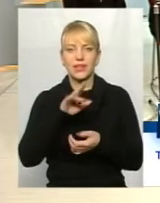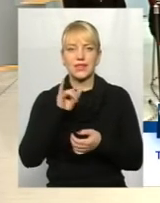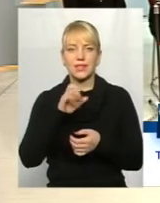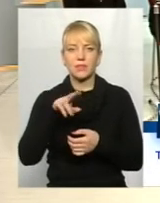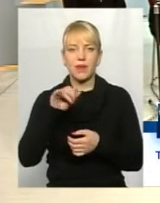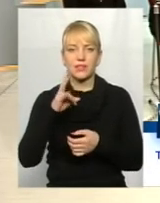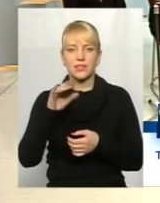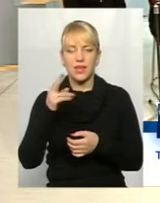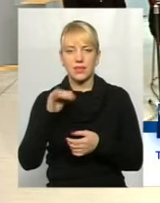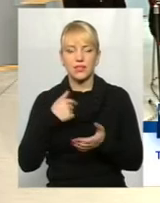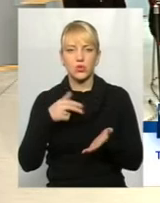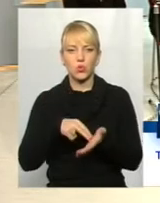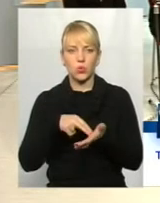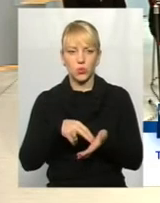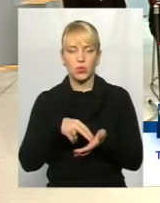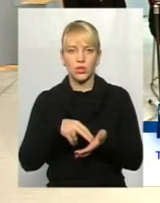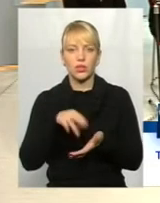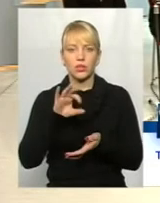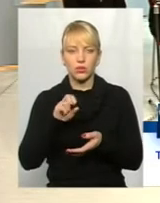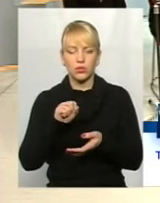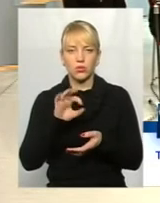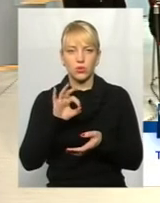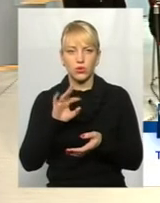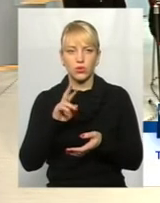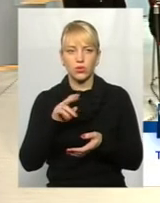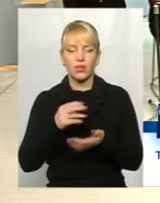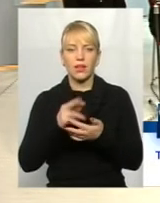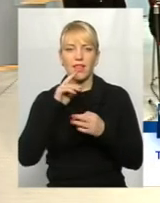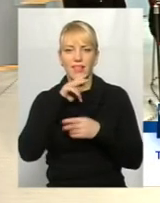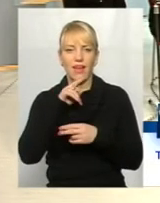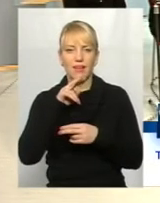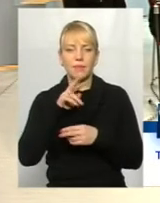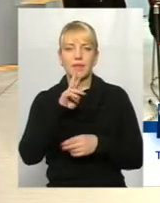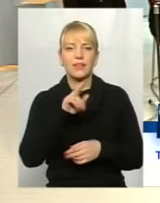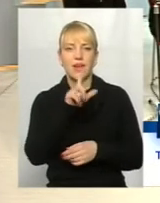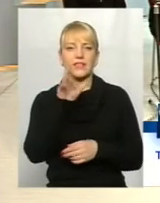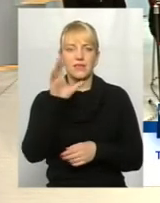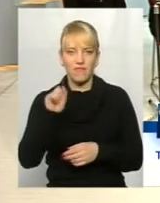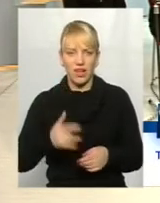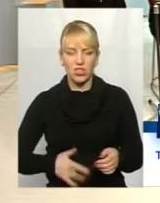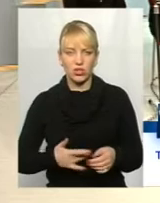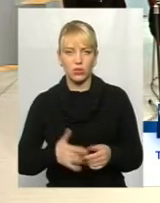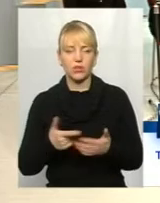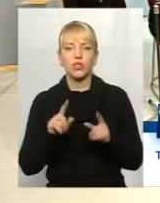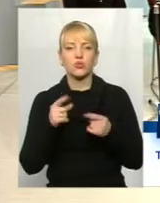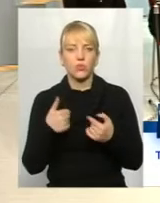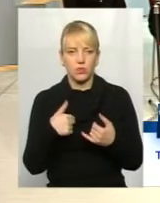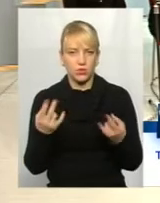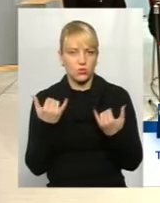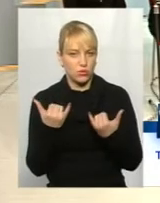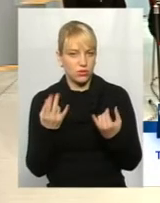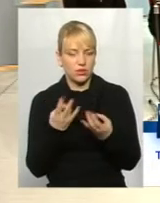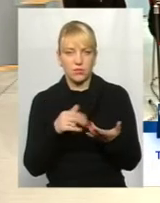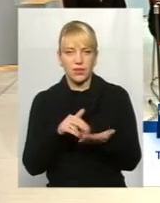стою, по язда на хвороба живутка, то чому ж це я повинна сьогодні йти до